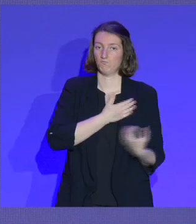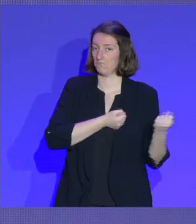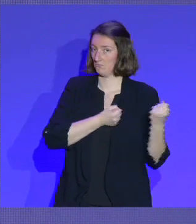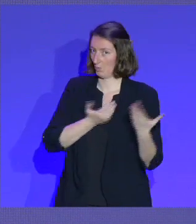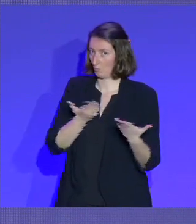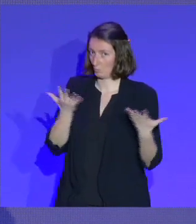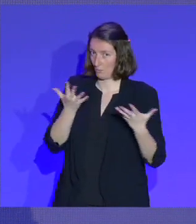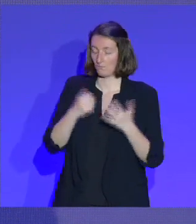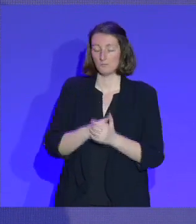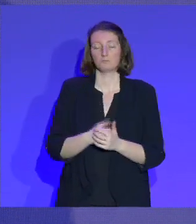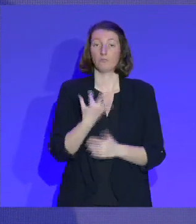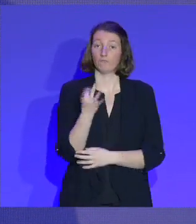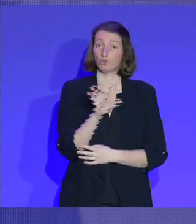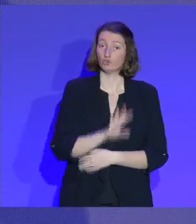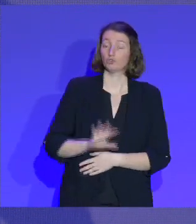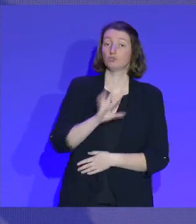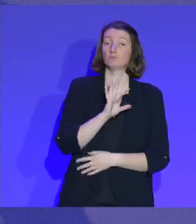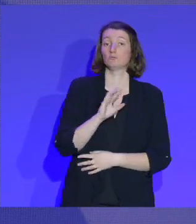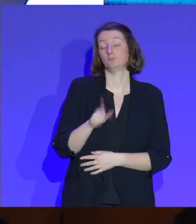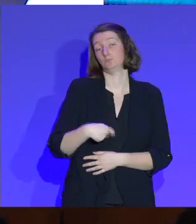que la France, évidemment,